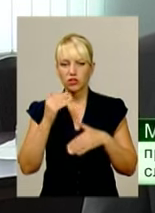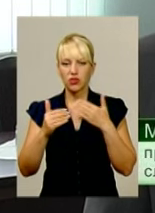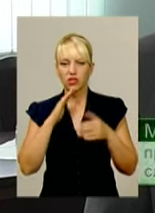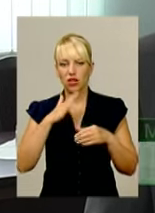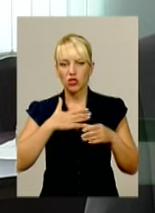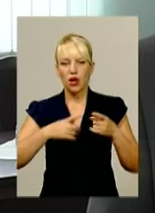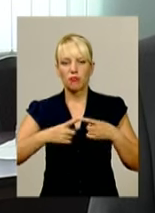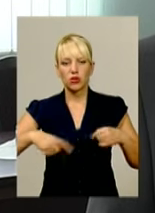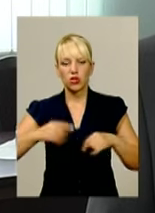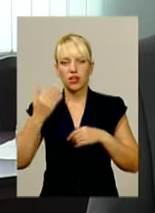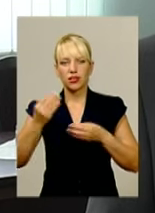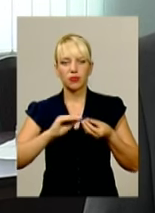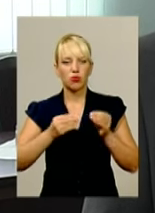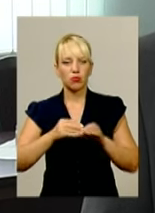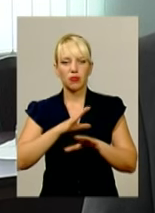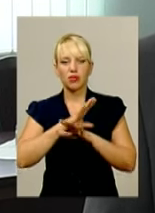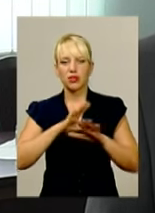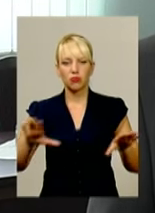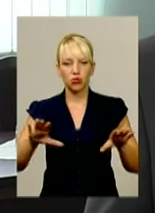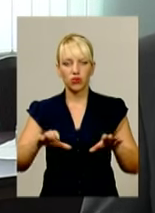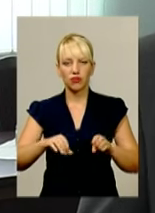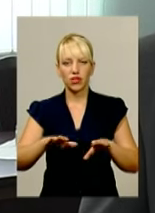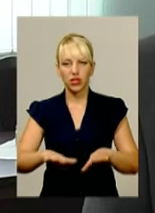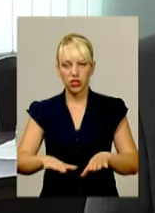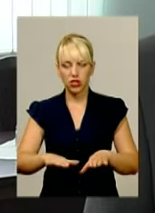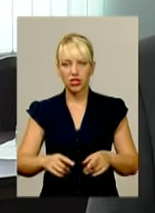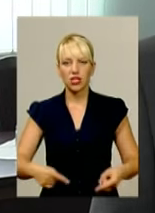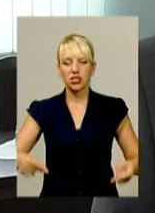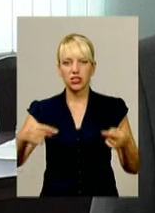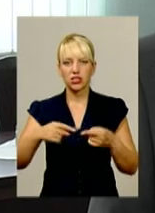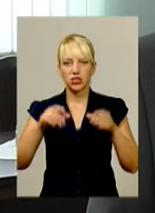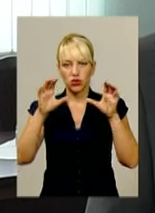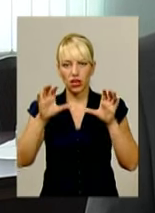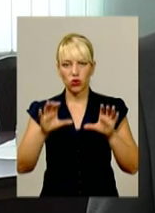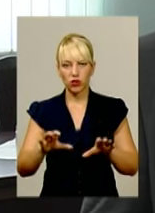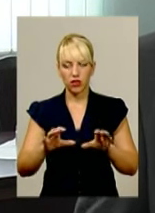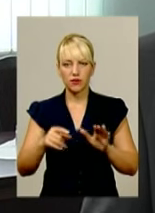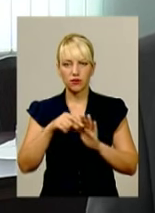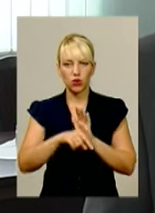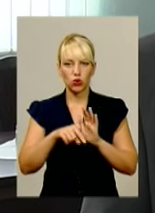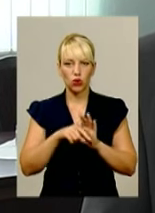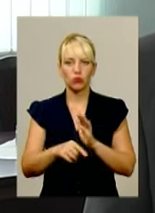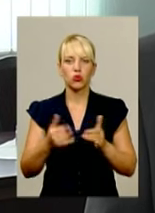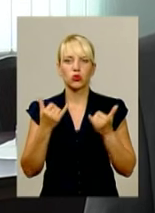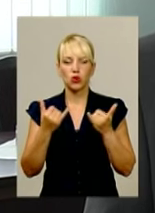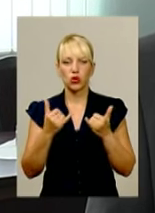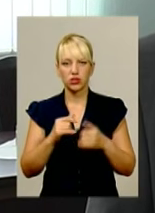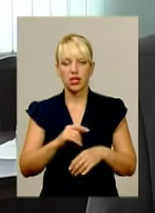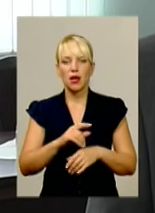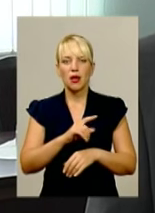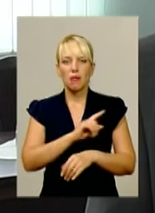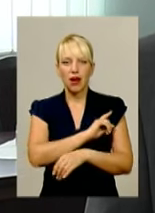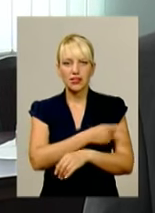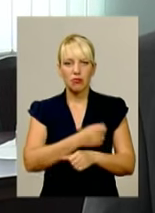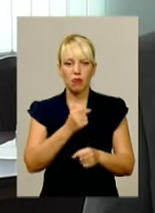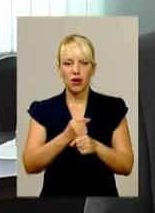і їхні проблеми не були вирішені згідно норм діючого законодавства. Тобто, сьогодні ми максимально працюємо з